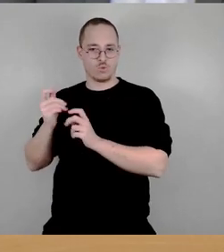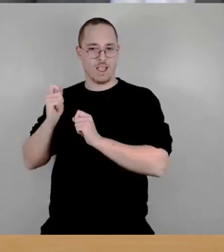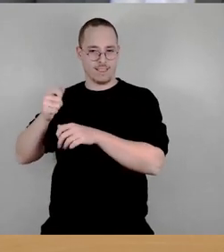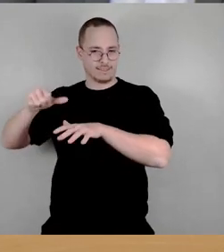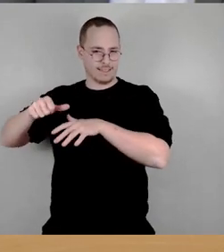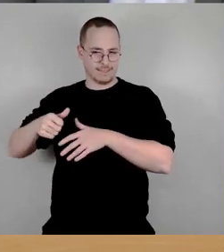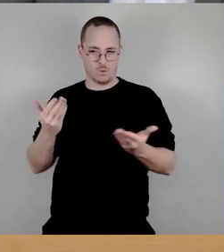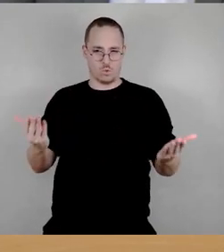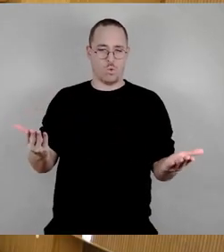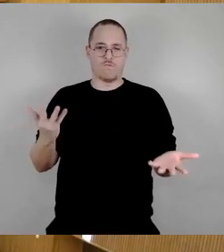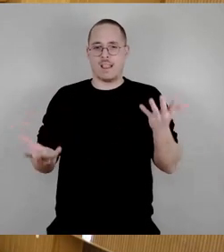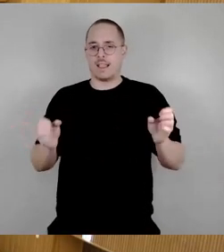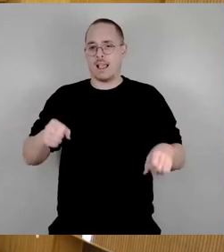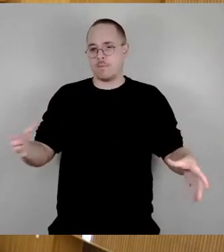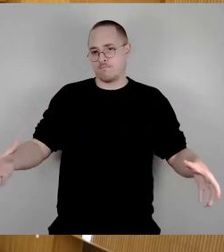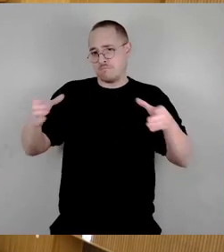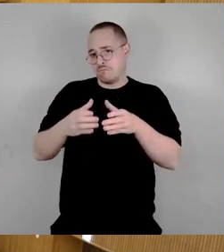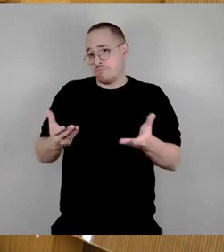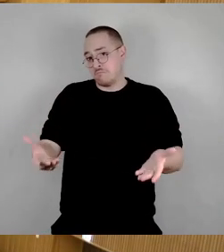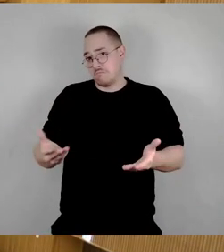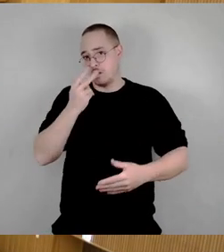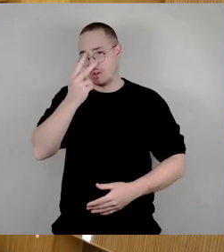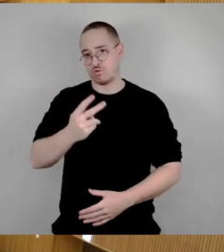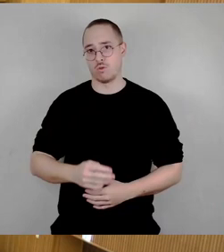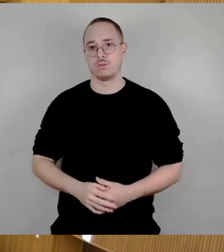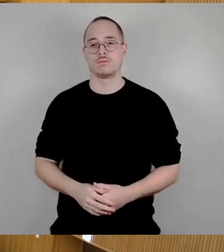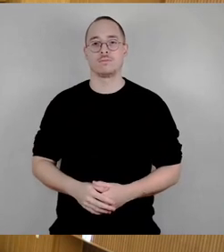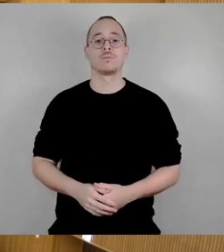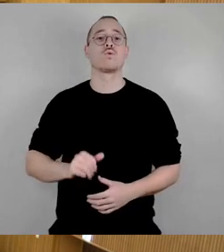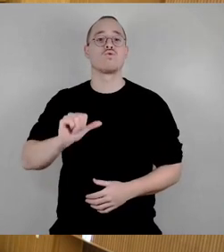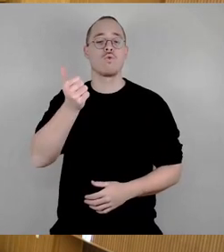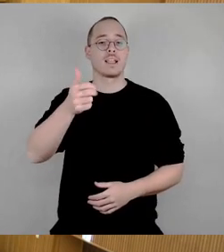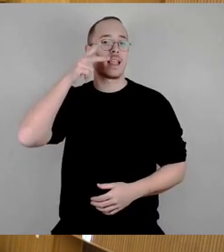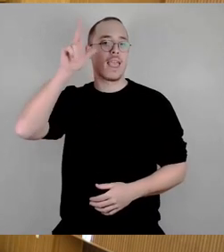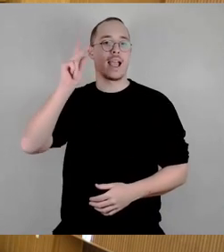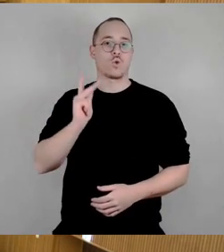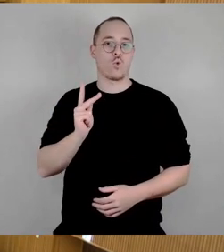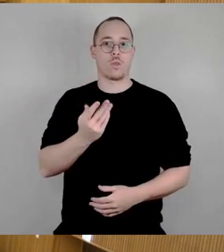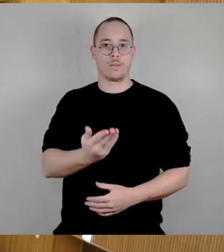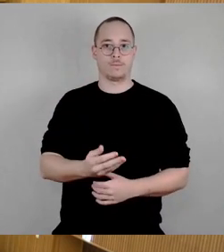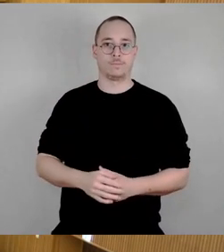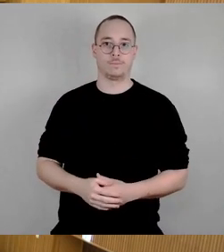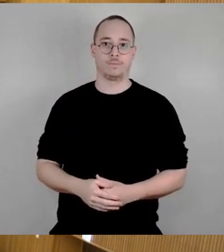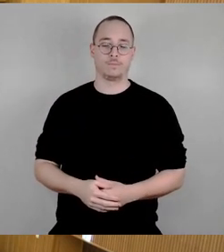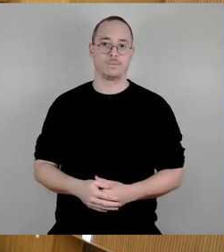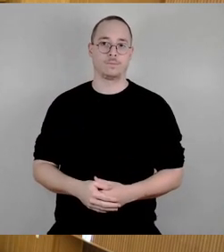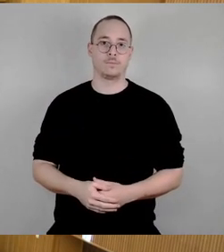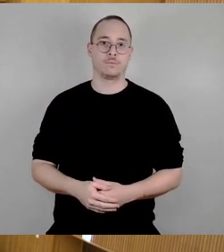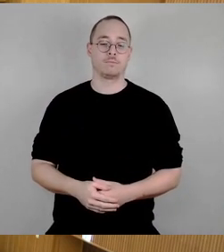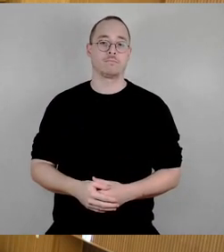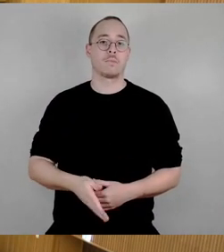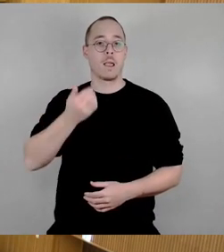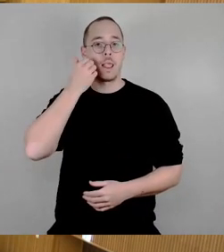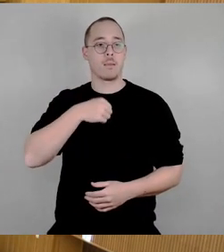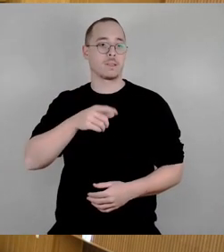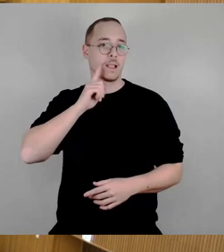Wir schauen mal. Herr Kühn zunächst mal in der Vorstellung zur Vorlage. Meine sehr geehrten Damen und Herren Stadträte, ich würde darauf verzichten,